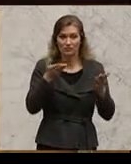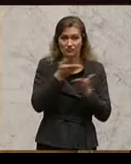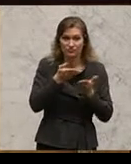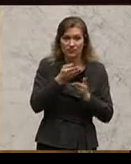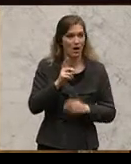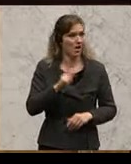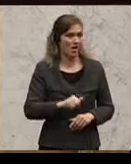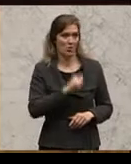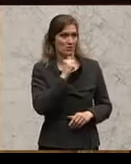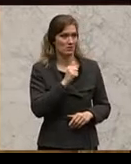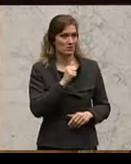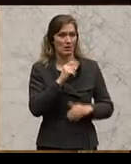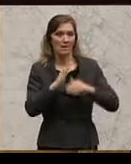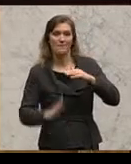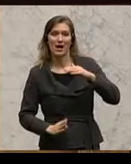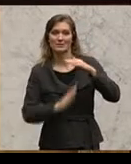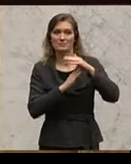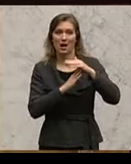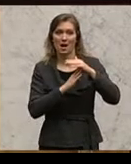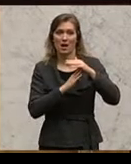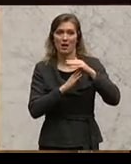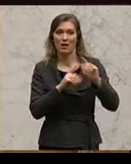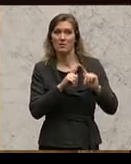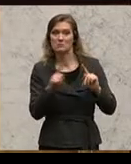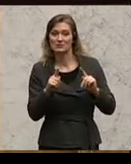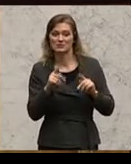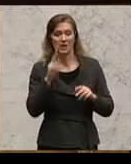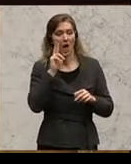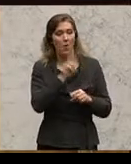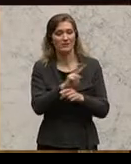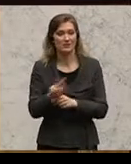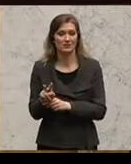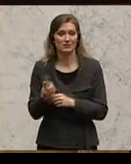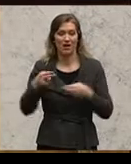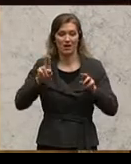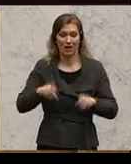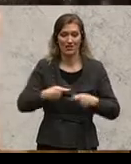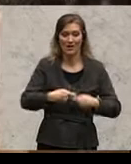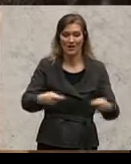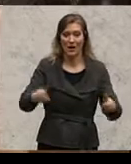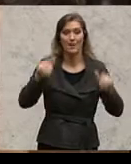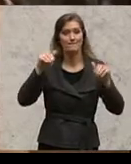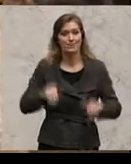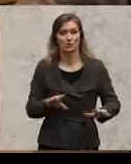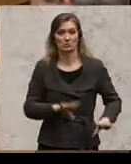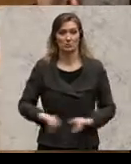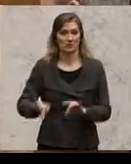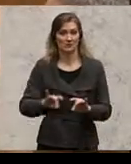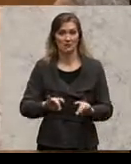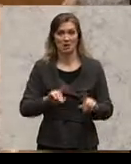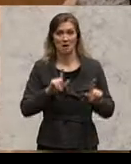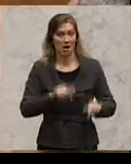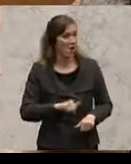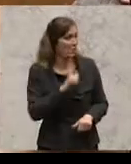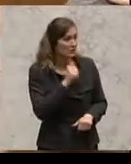Deckelung gegeben hat, bis wohin der Aufsichtsrat sich mit Vergaben beschäftigen muss. Also das sind alles Dinge,